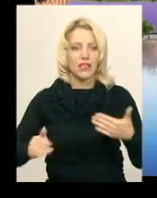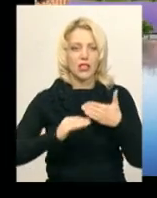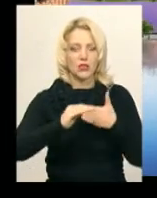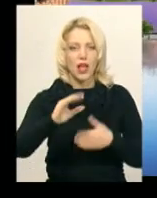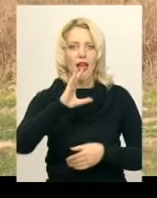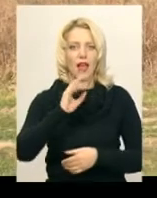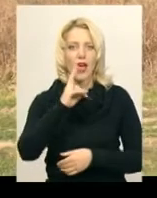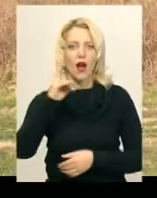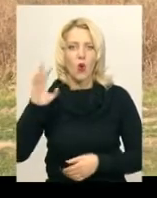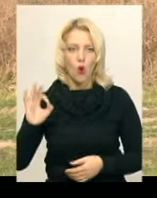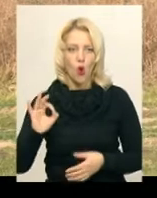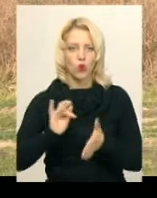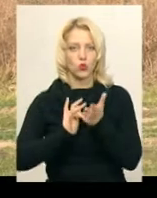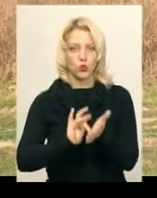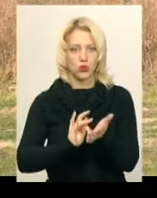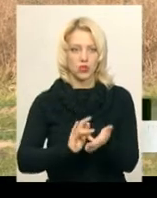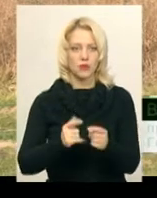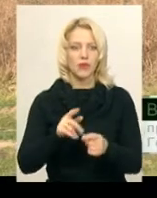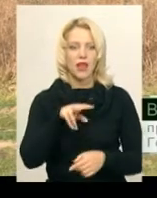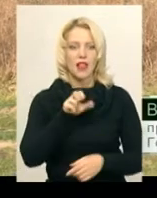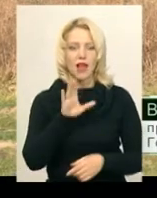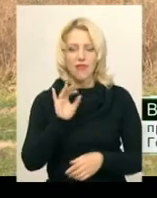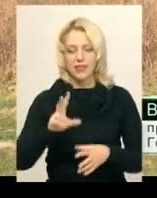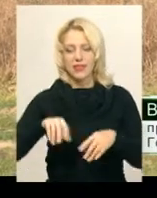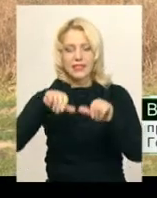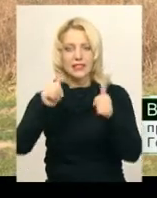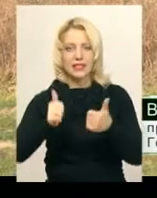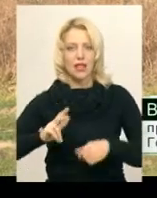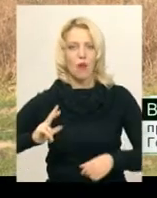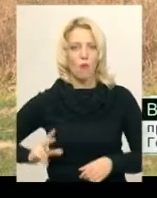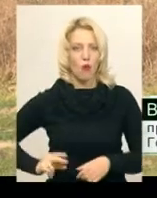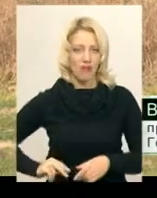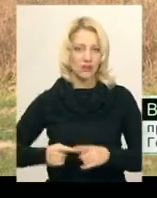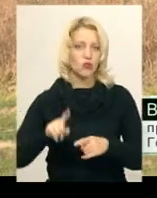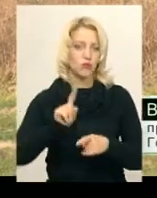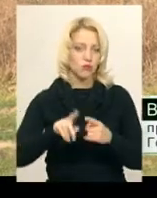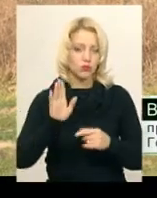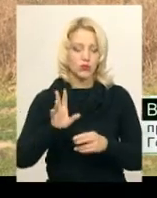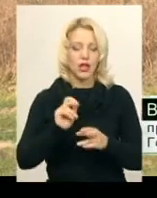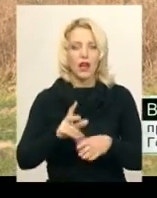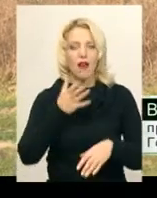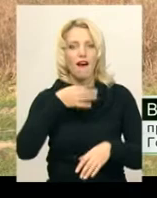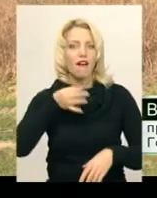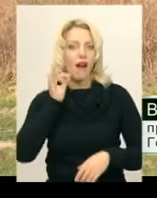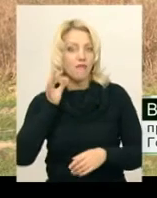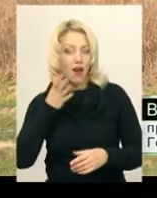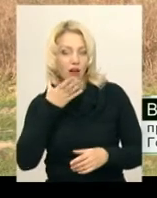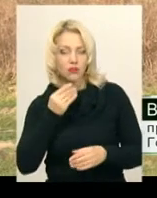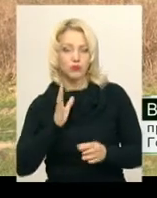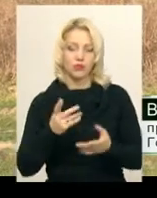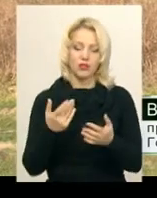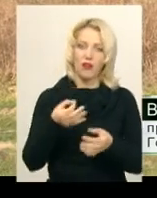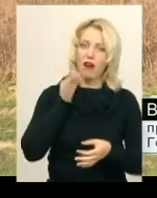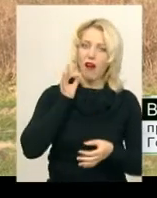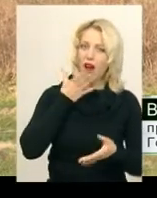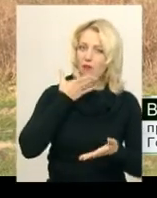екотуризму. Буде лаванда, сталь Провансу, я думаю, дуже буде гарно проглядатися кав'ярня, де люди можуть прийти, гарну каву